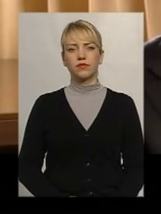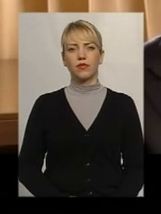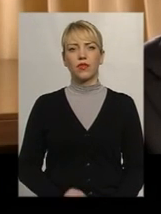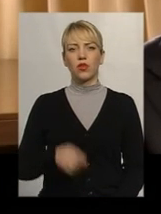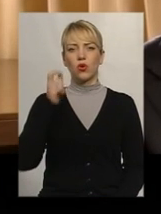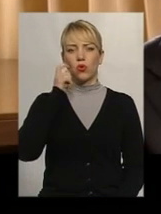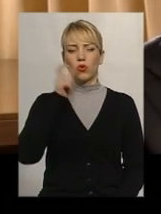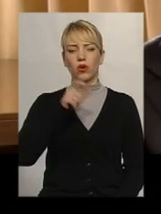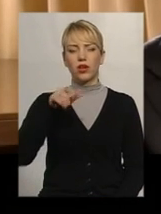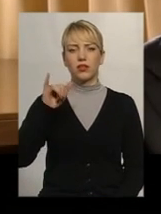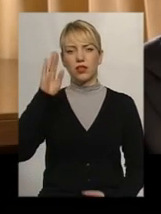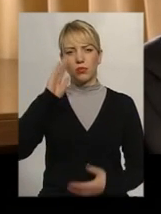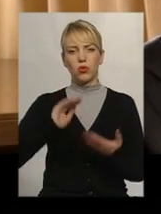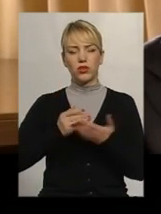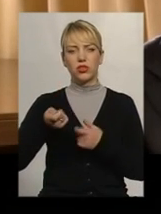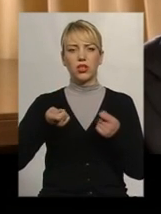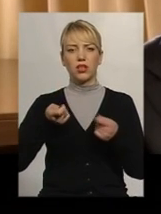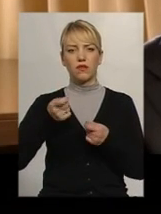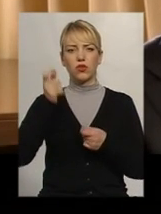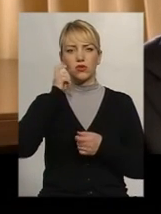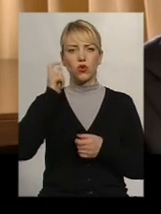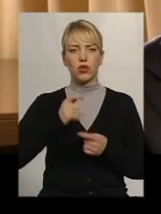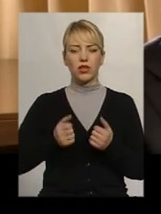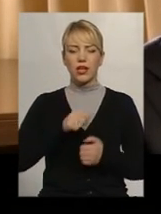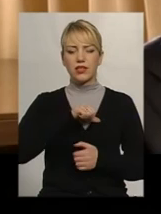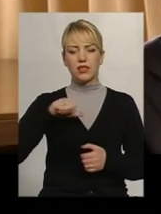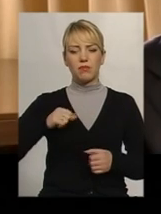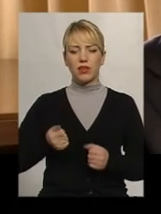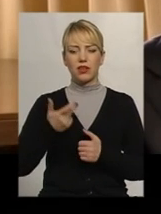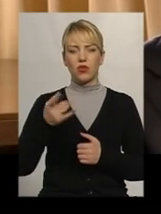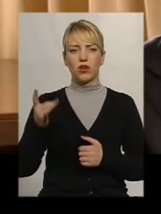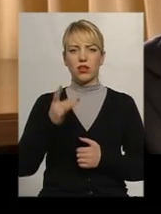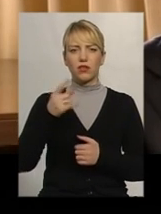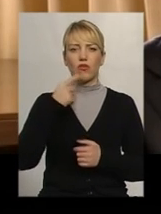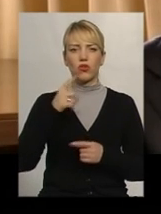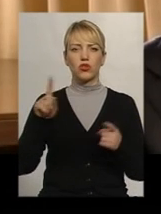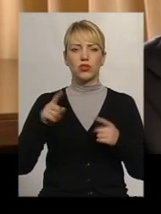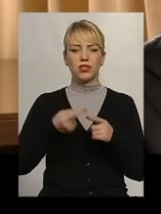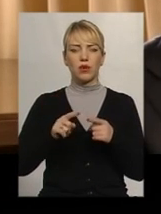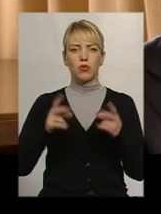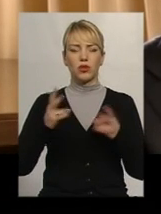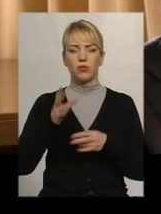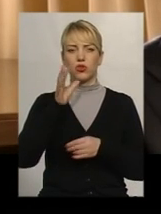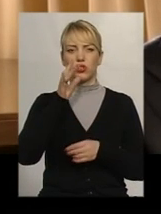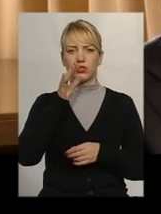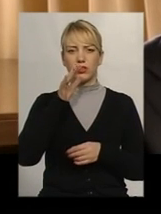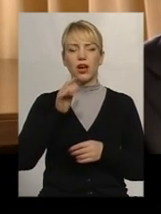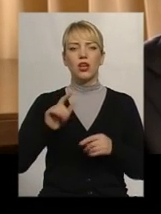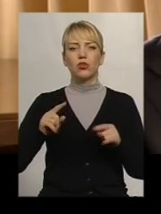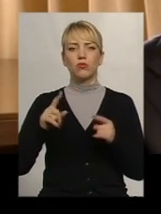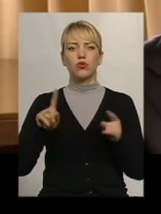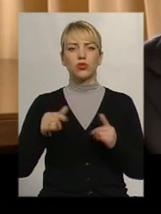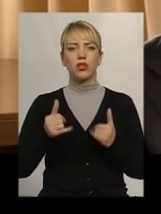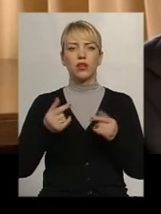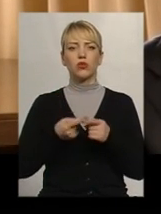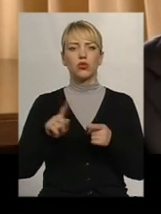Українці і політичне керівництво країни самі декілька разів підкреслювали, що це потребуватиме певного часу. Тому що для того,